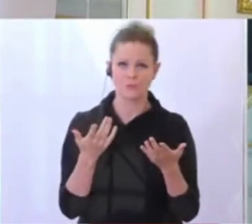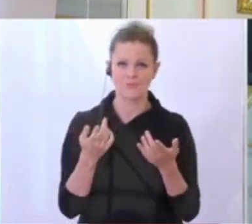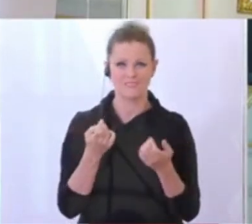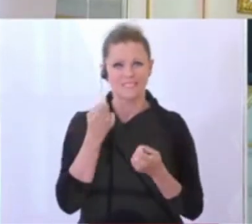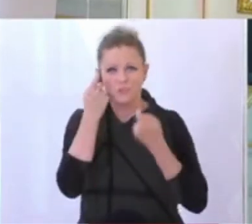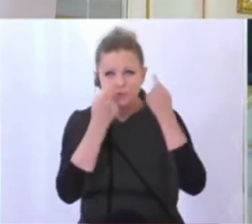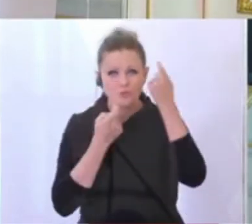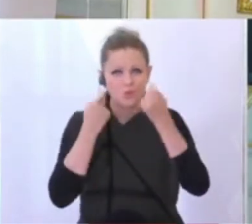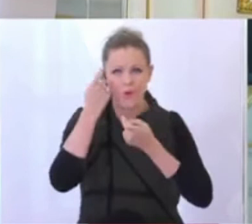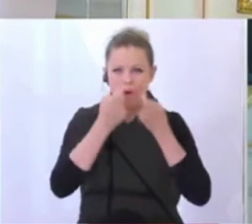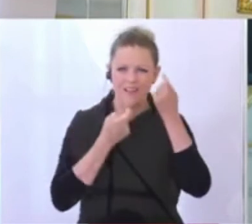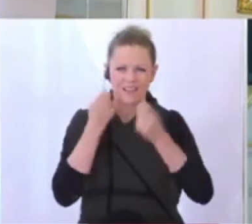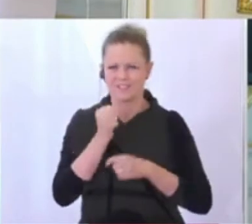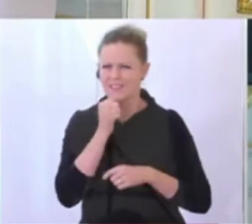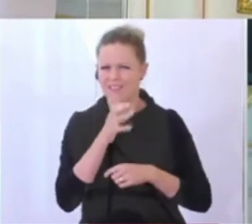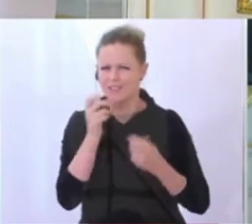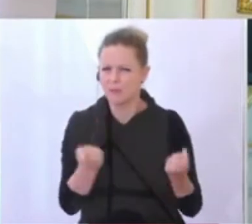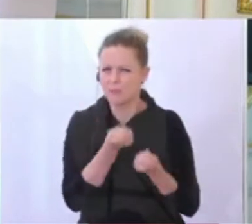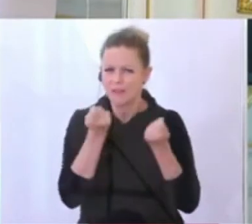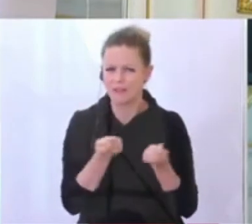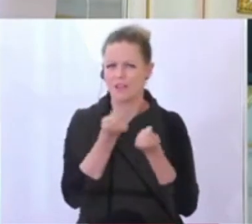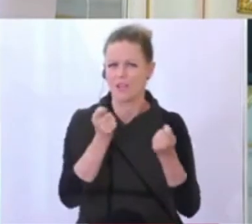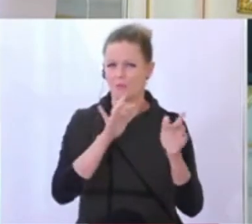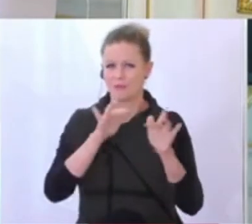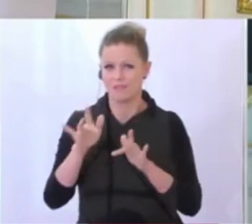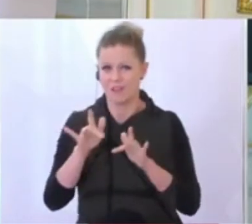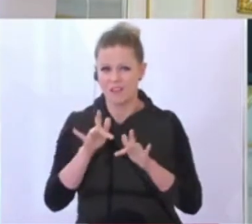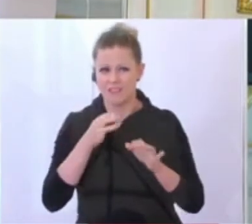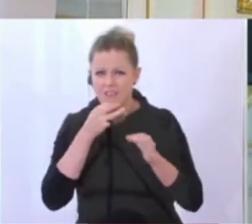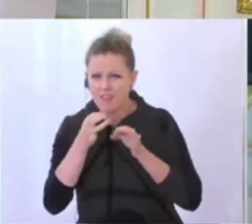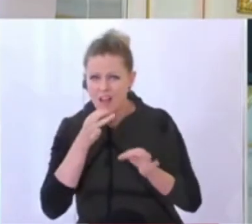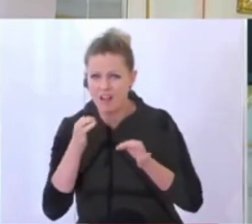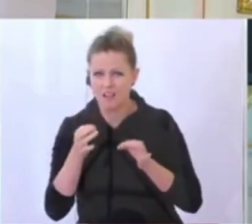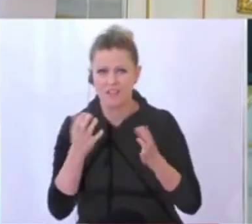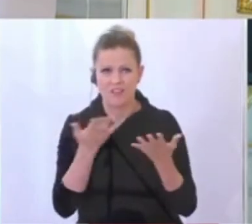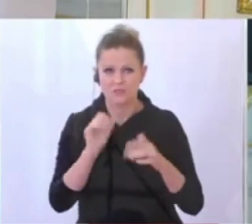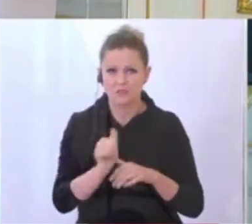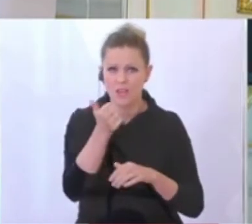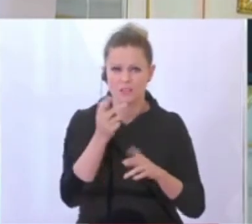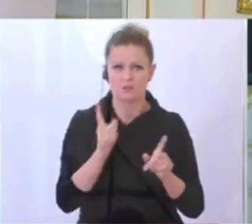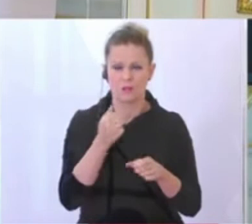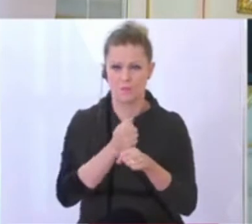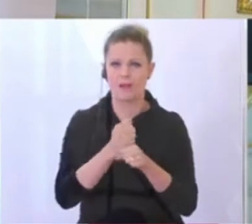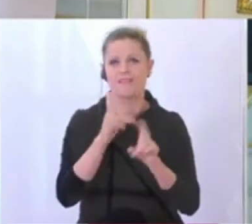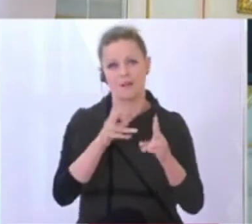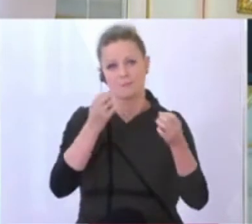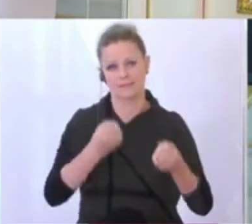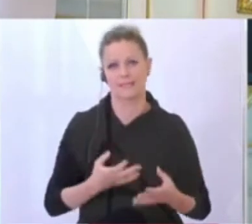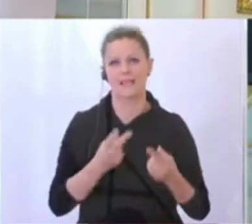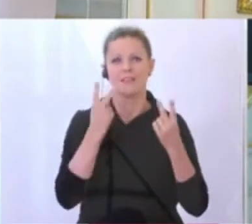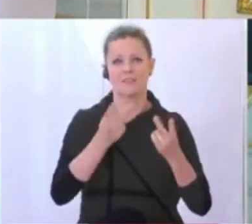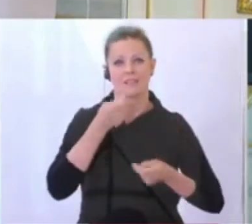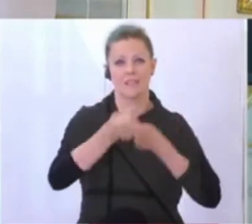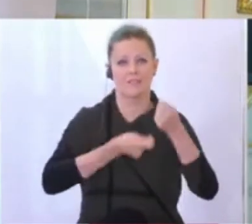Sorgen des täglichen Betriebes die Frage gestellt wird, was mache ich zuerst, dann kann es natürlich passieren, dass die wichtigen